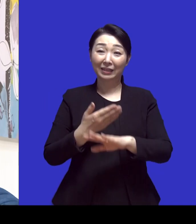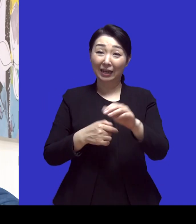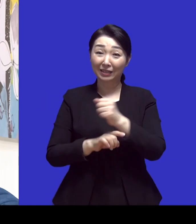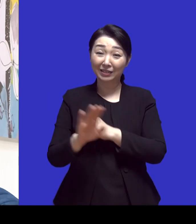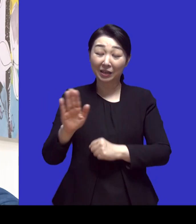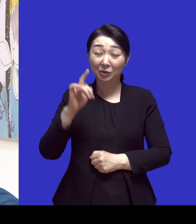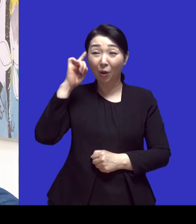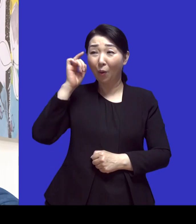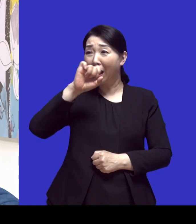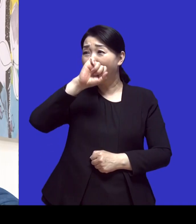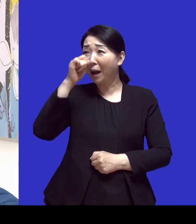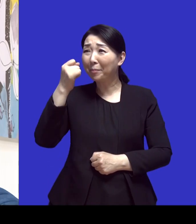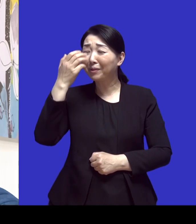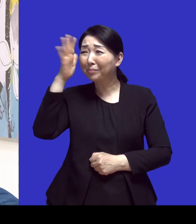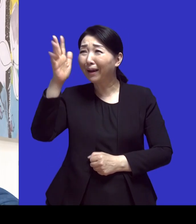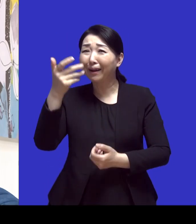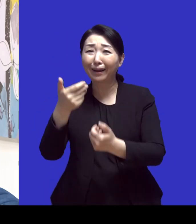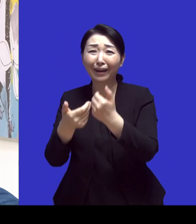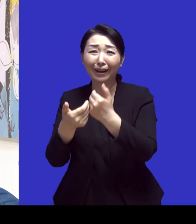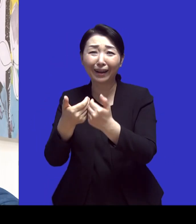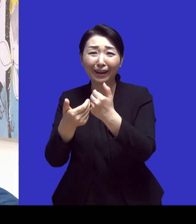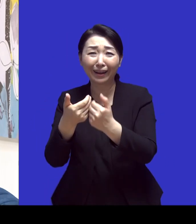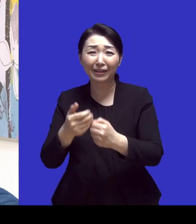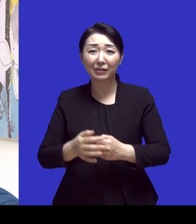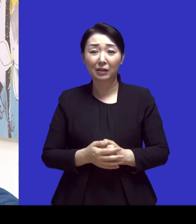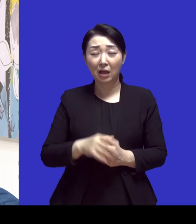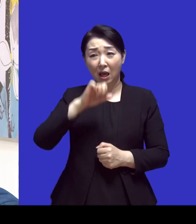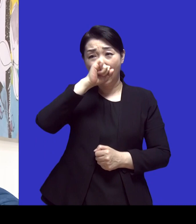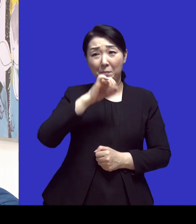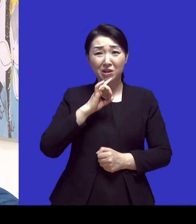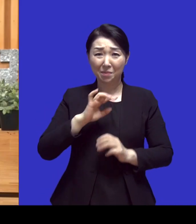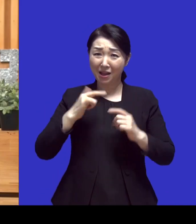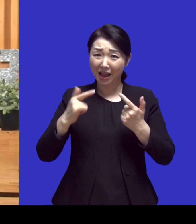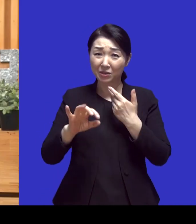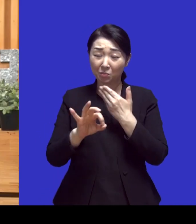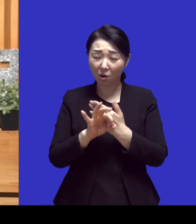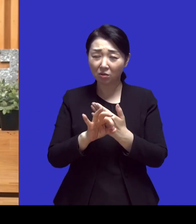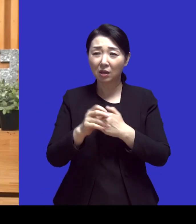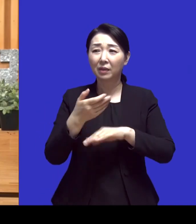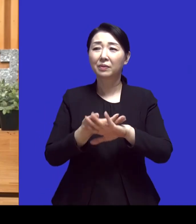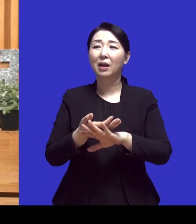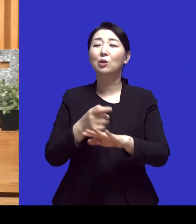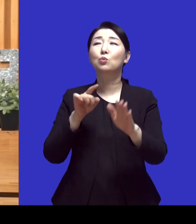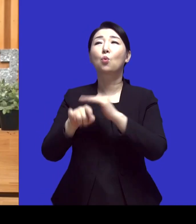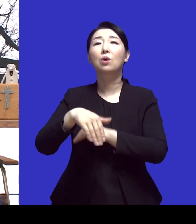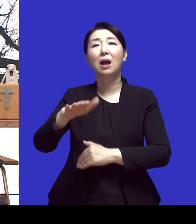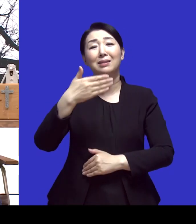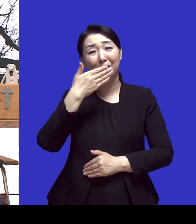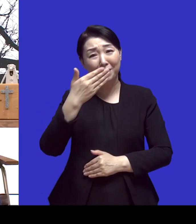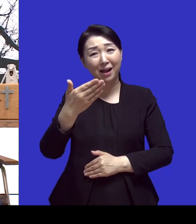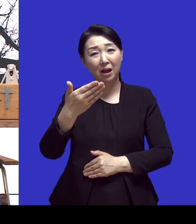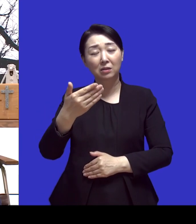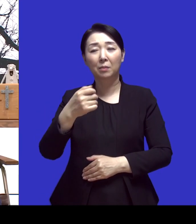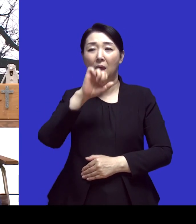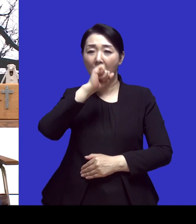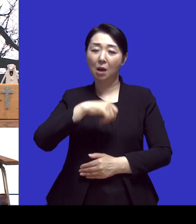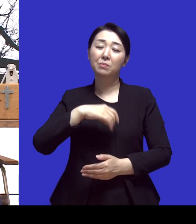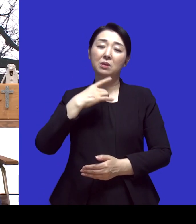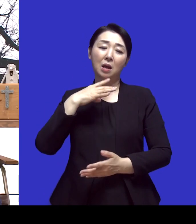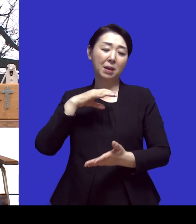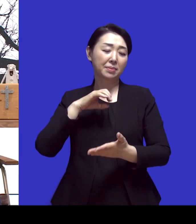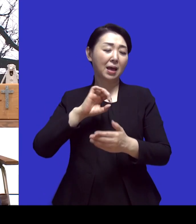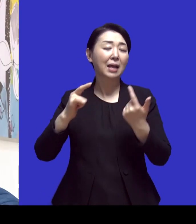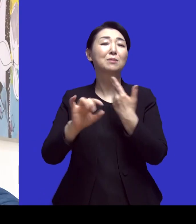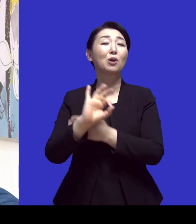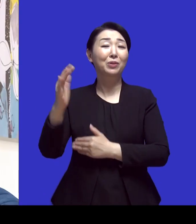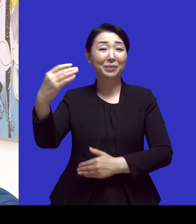아프리카는 너무 생소하니까 그렇죠 뭐 아프리카만 아니면 어디든 가서 못 살겠나 이런 마음으로 아프리카만 빼고 어디든 갑시다